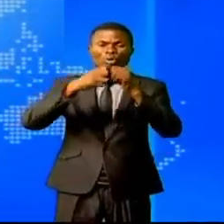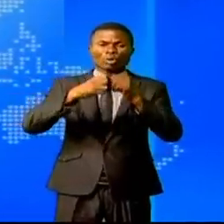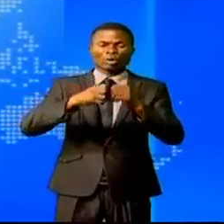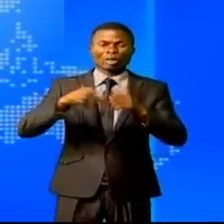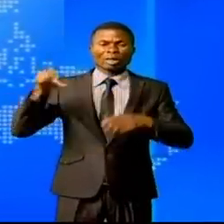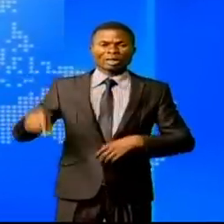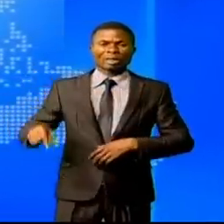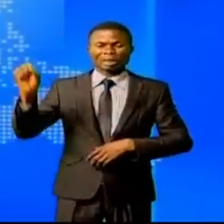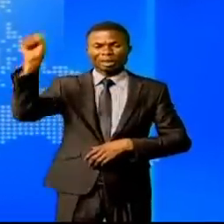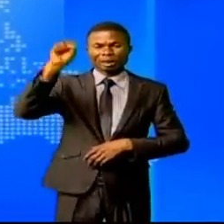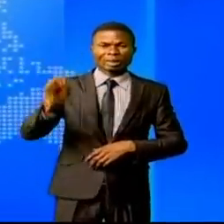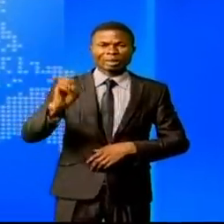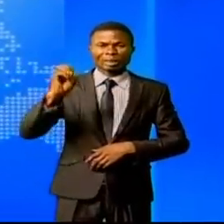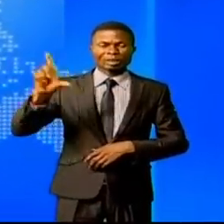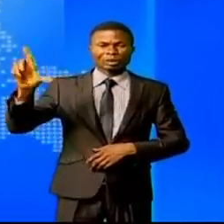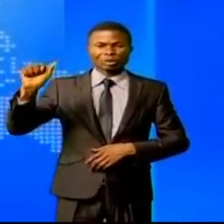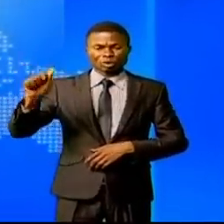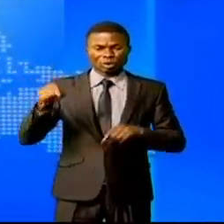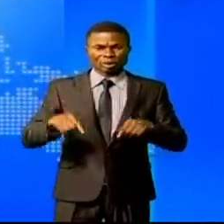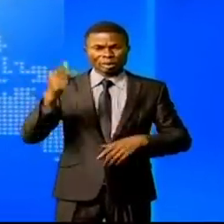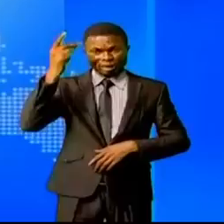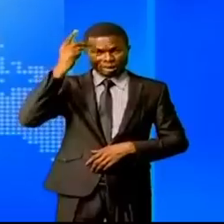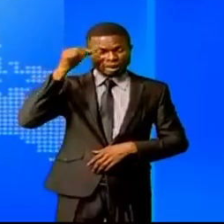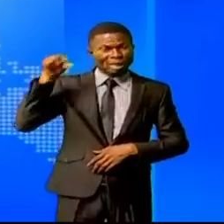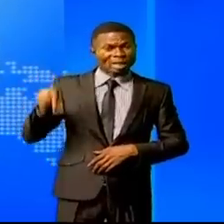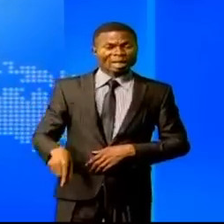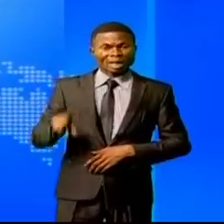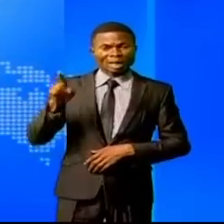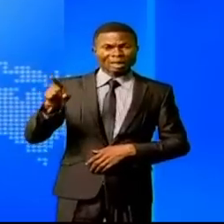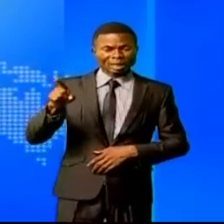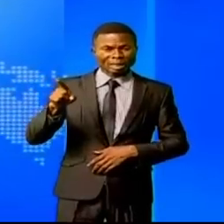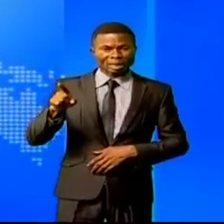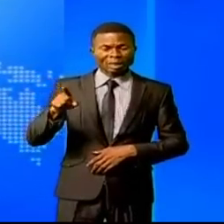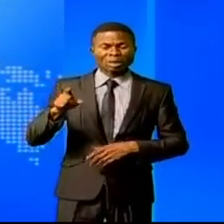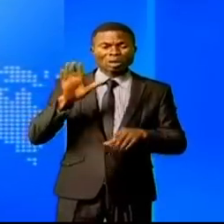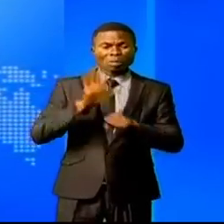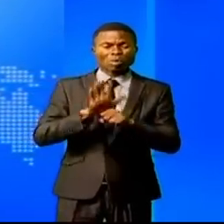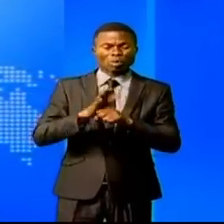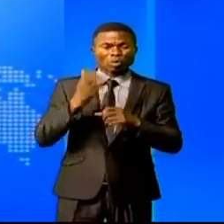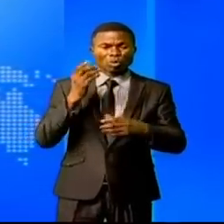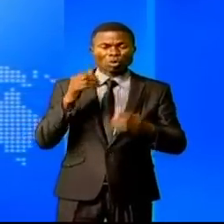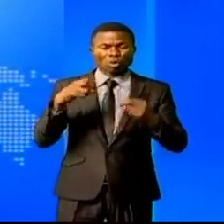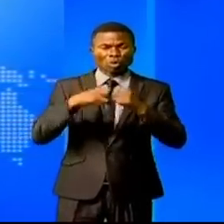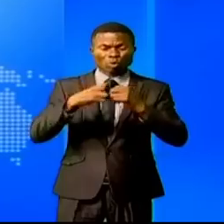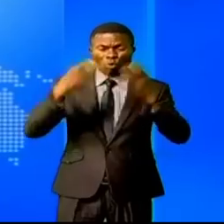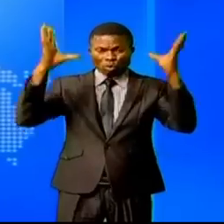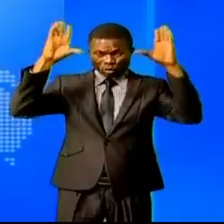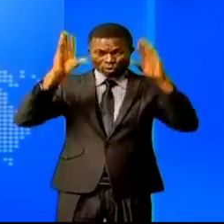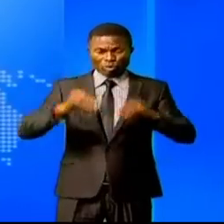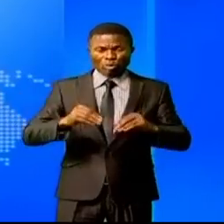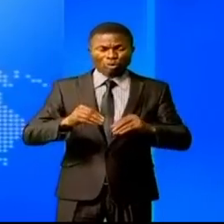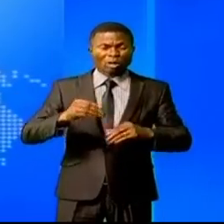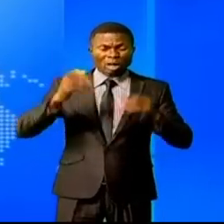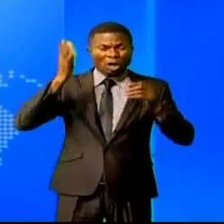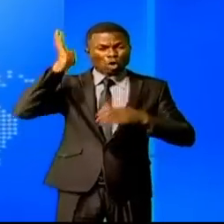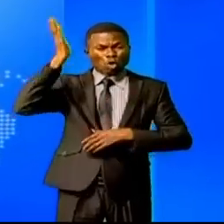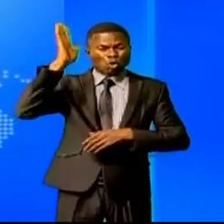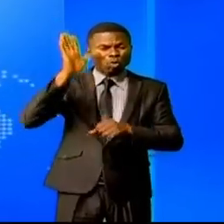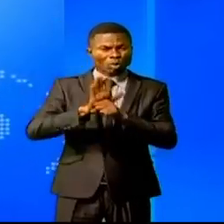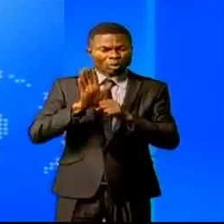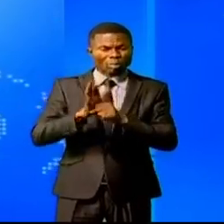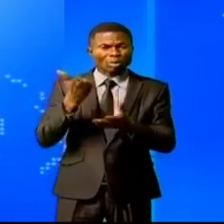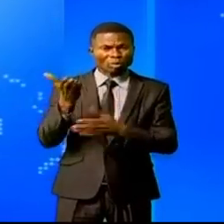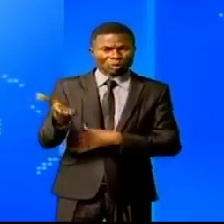commune de Kisensou ici à Kinshasa. Ce quartier fait face à plusieurs difficultés ajoutées à Sola la délinquance qui prend des